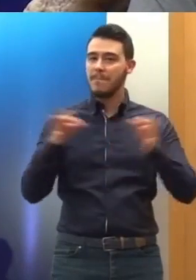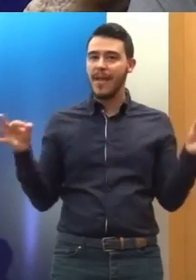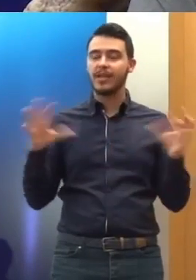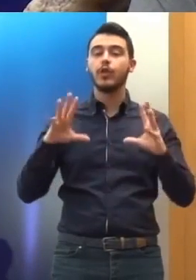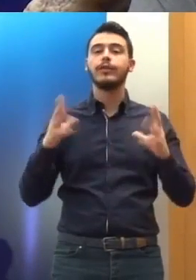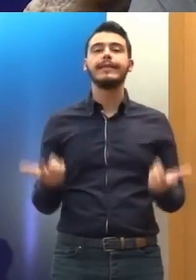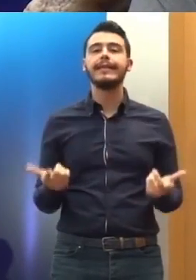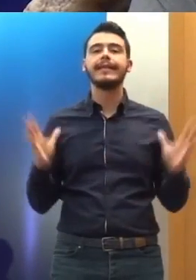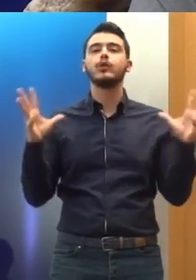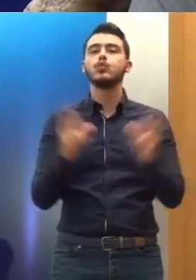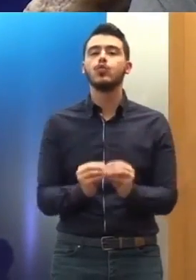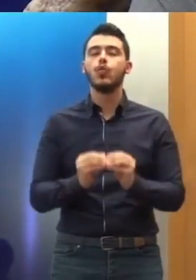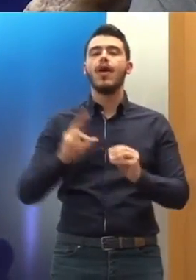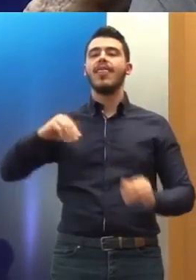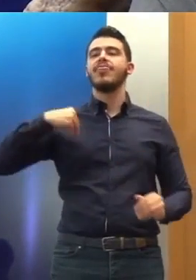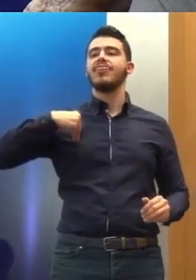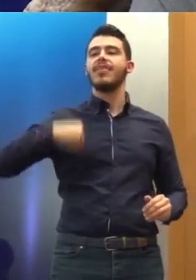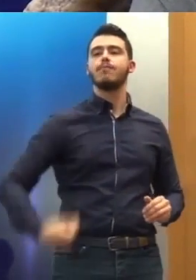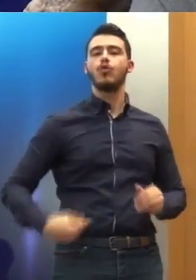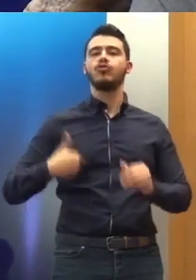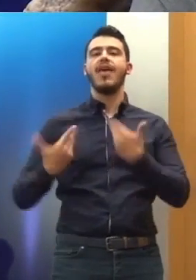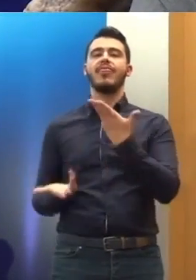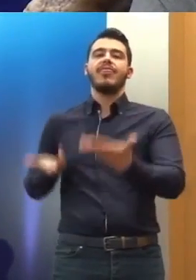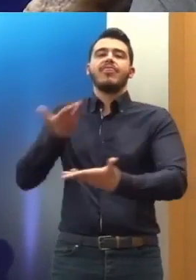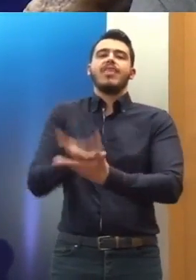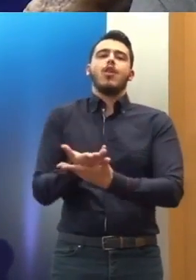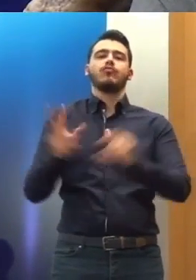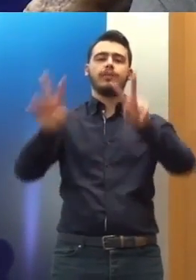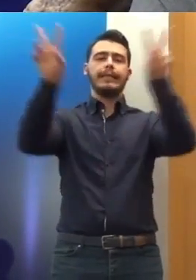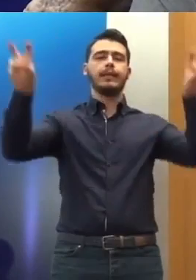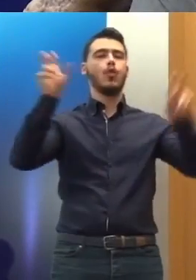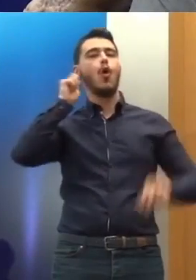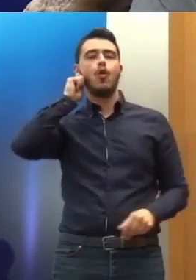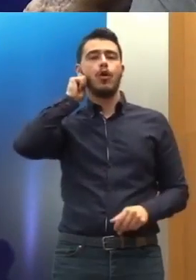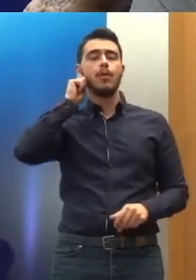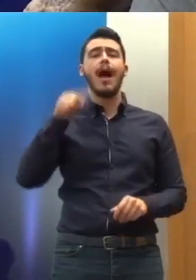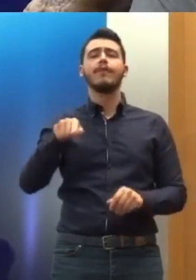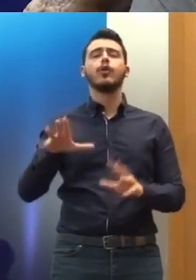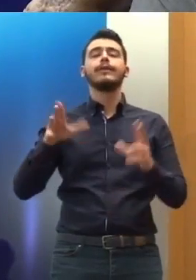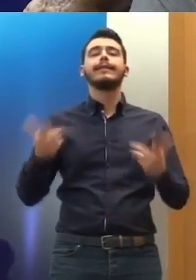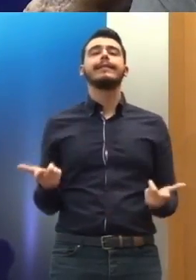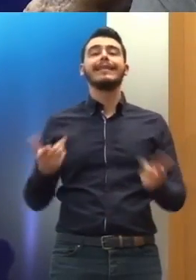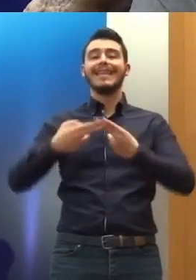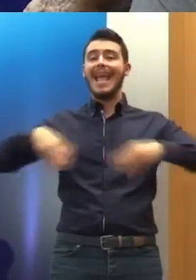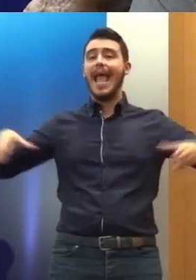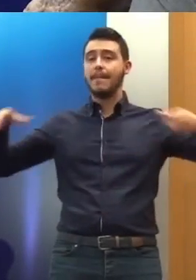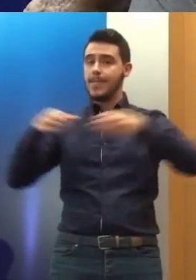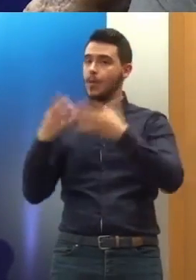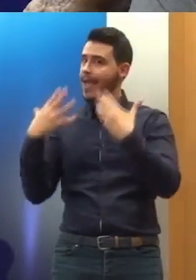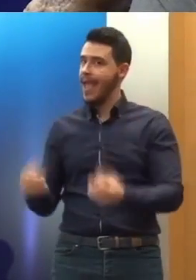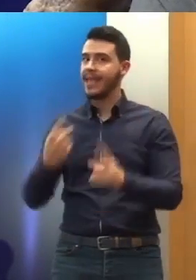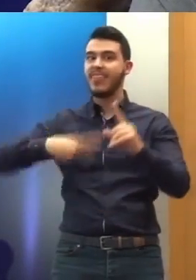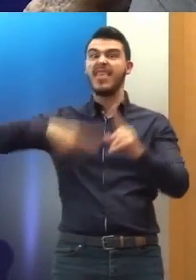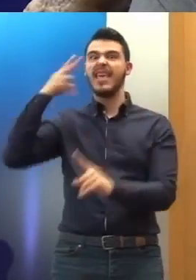δημόσια δήλωση. Δημόσια δήλωση η Επιτροπή έχει το δικαίωμα να κάνει μόνο σε εξαιρετικές περιστάσεις όταν